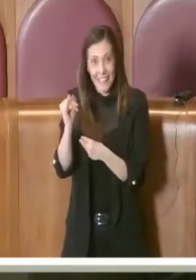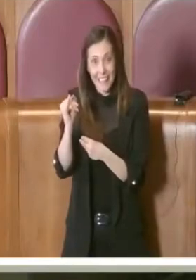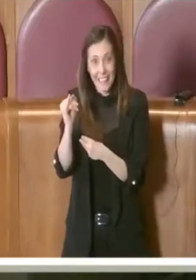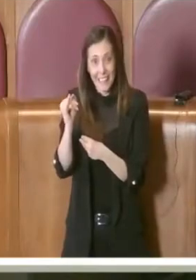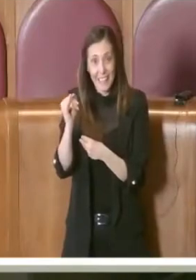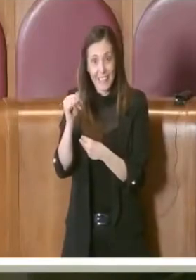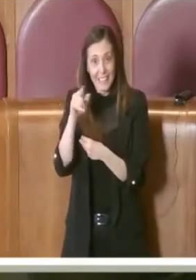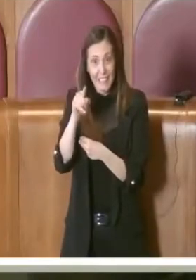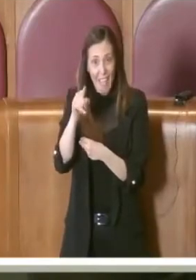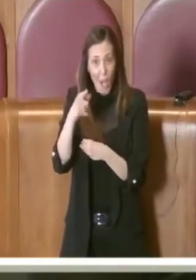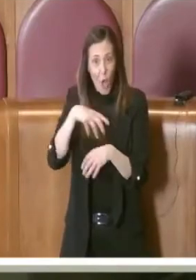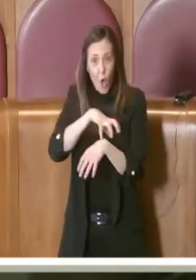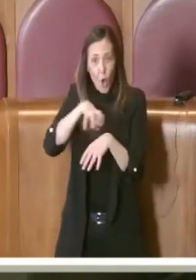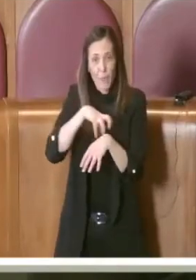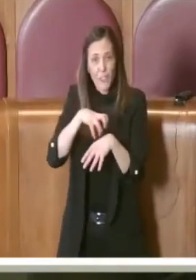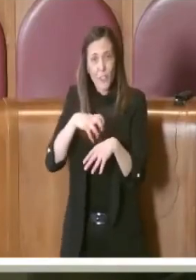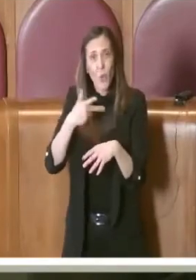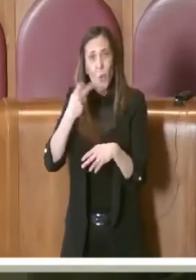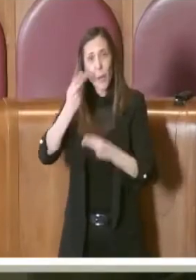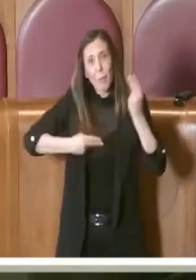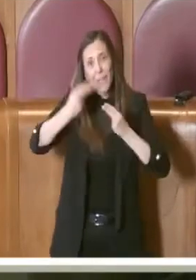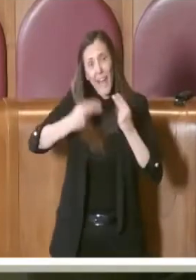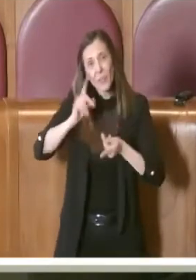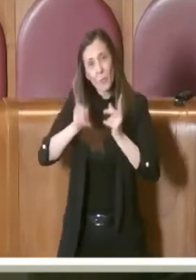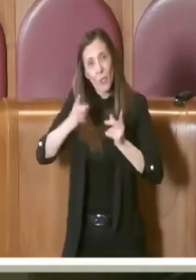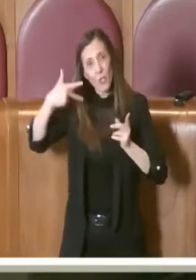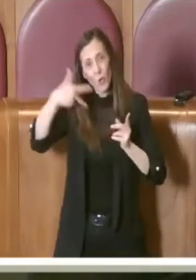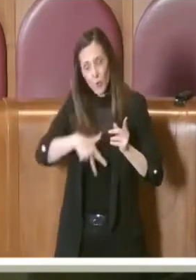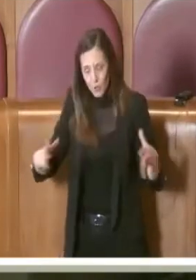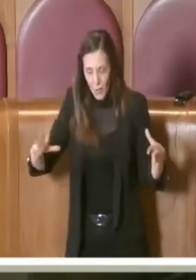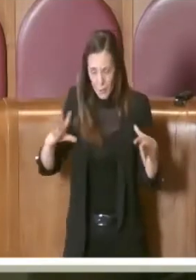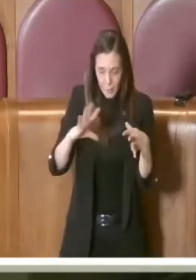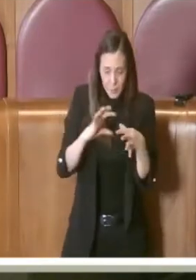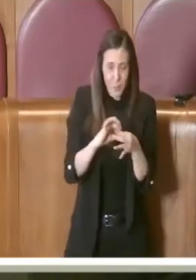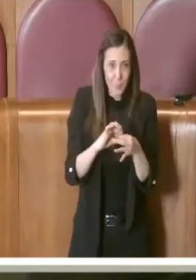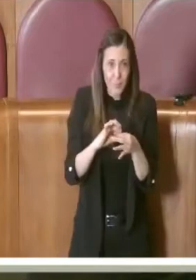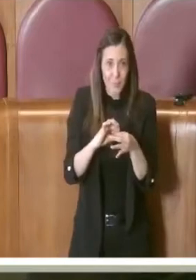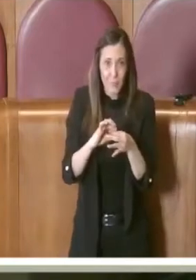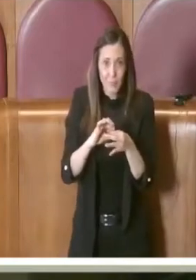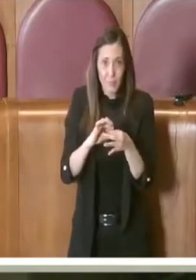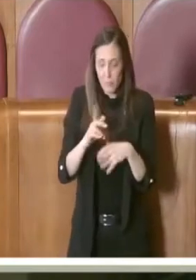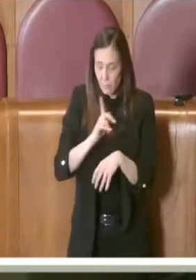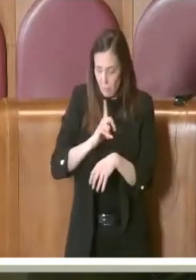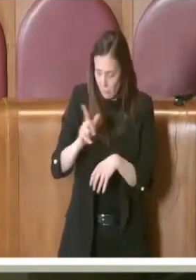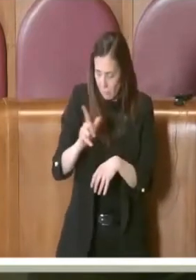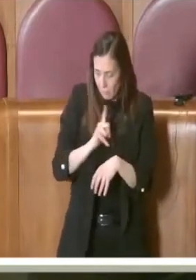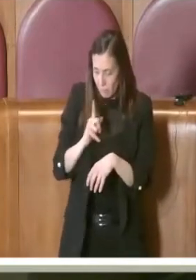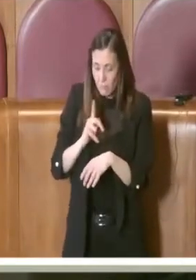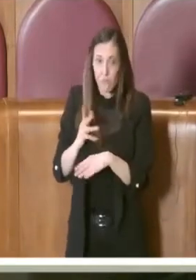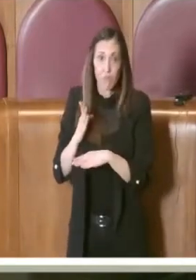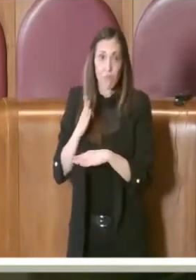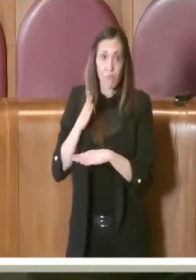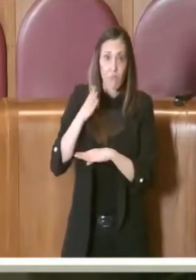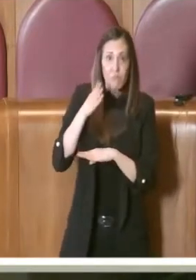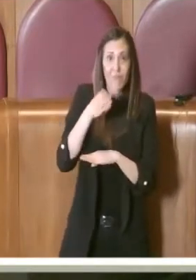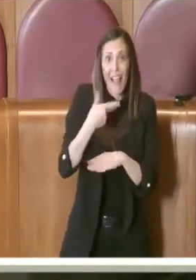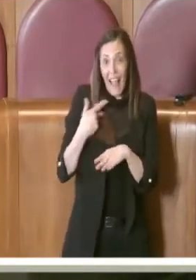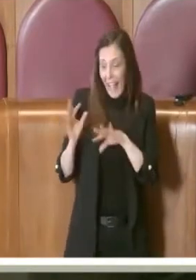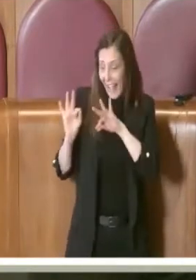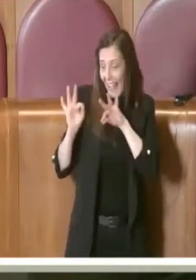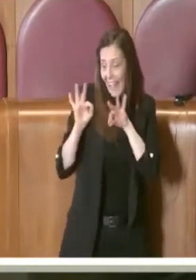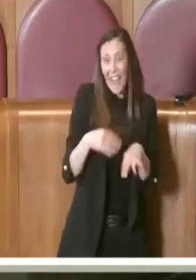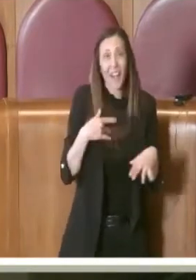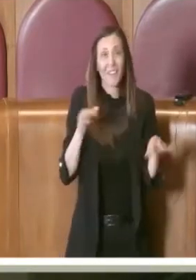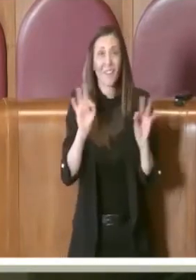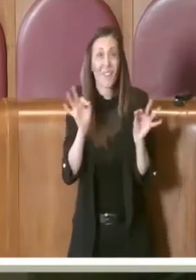commissione bilancio, commissione politica e sociali, in cui andammo a raccogliere, ovviamente perché eravamo appena arrivati quindi molte